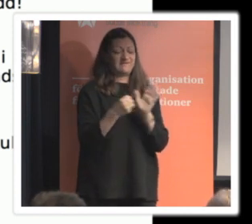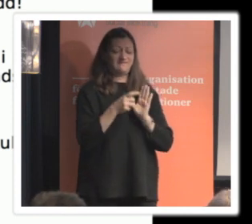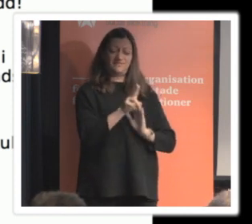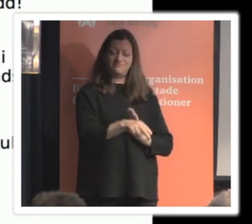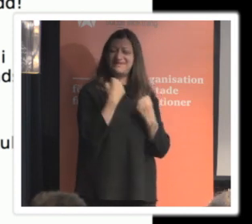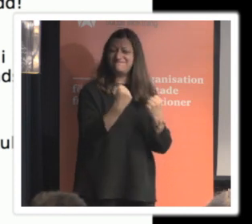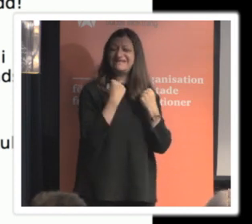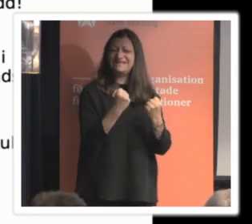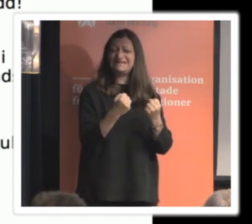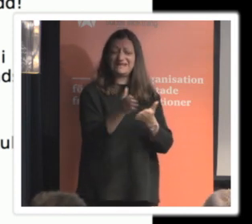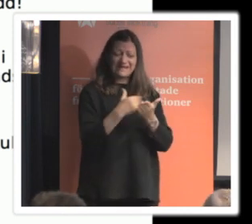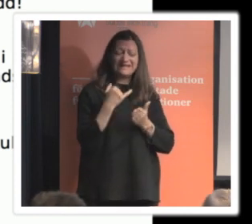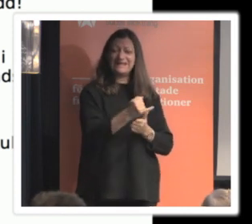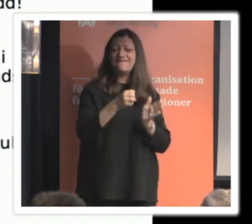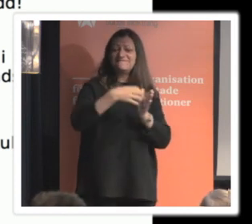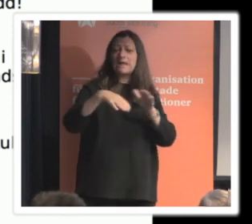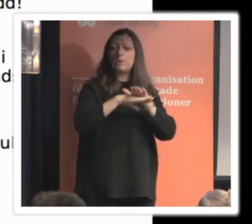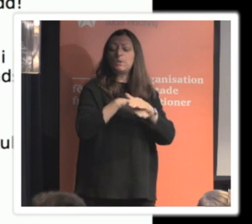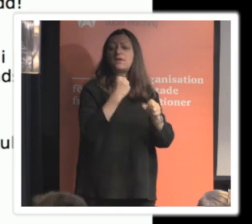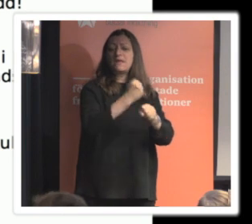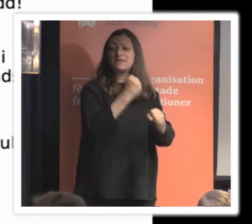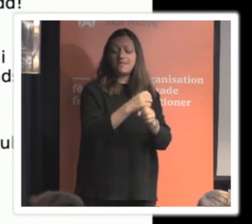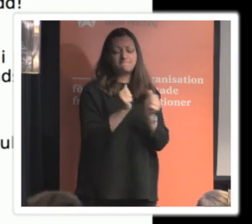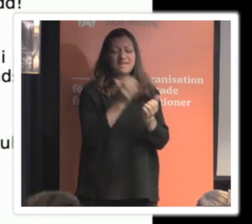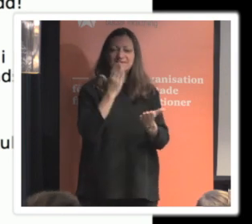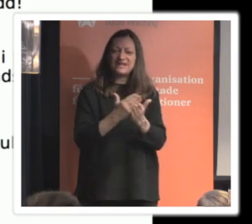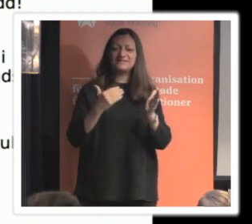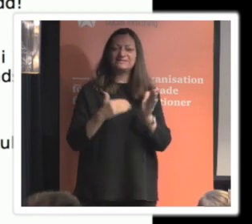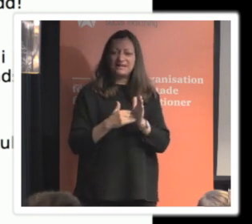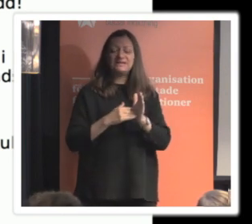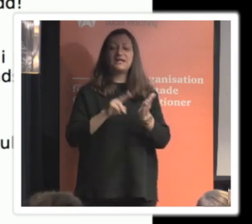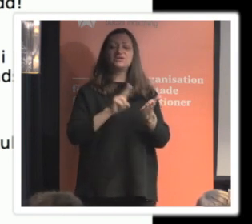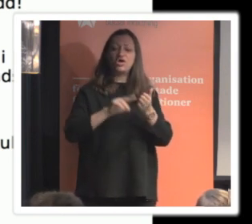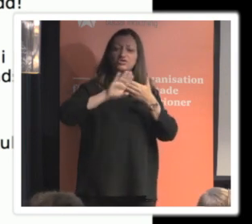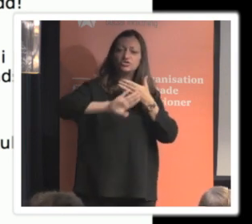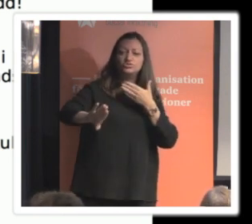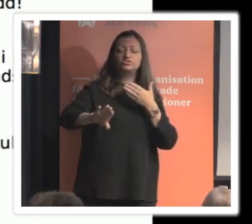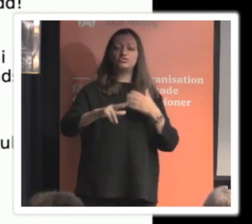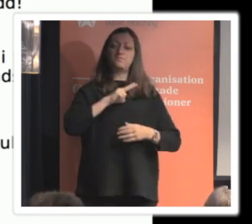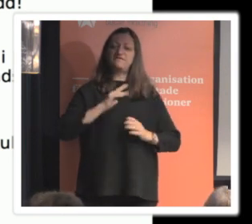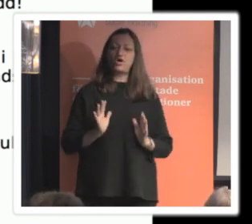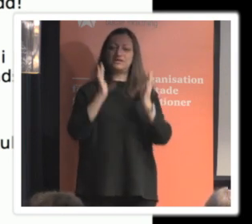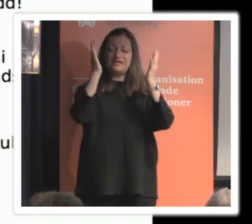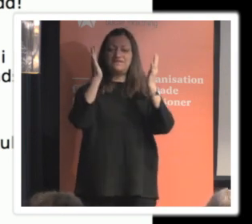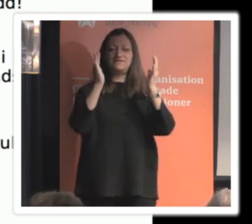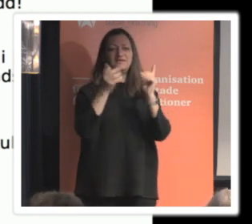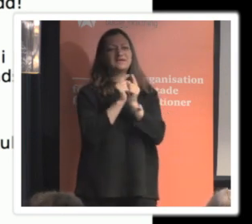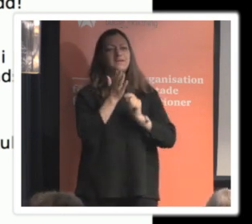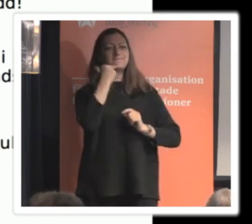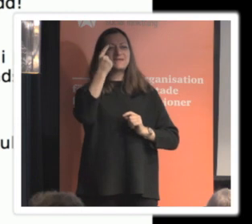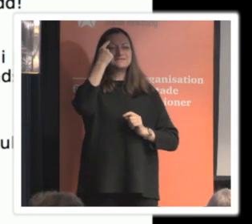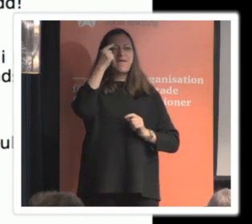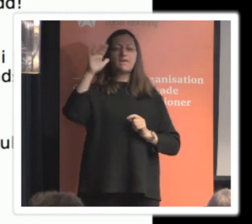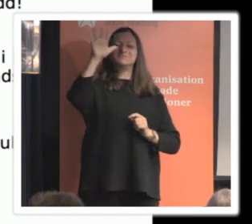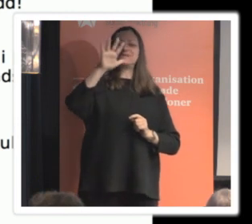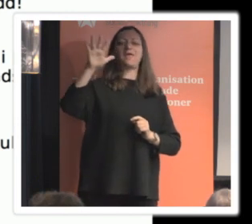värdegrundsarbetet men rätten till dataskydd och rätten till privatliv är kanske de mest abstrakta rättigheterna i den bemärkelsen att